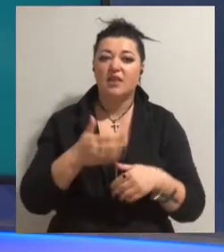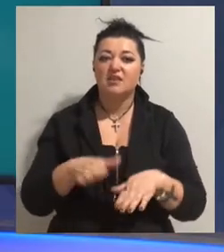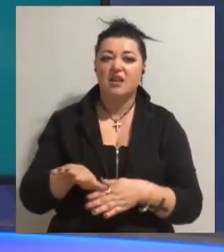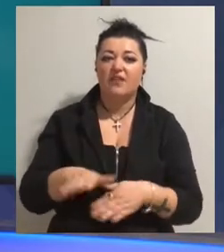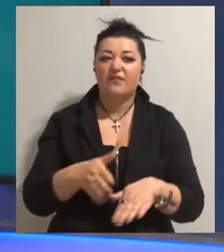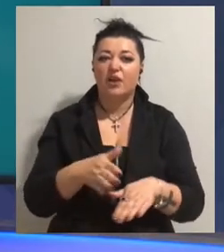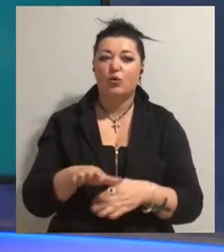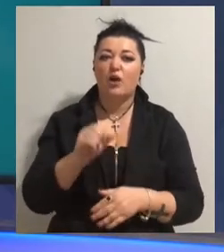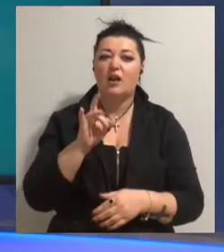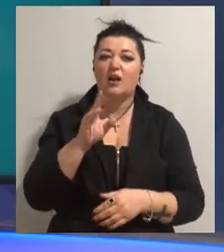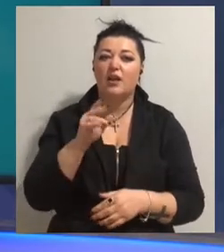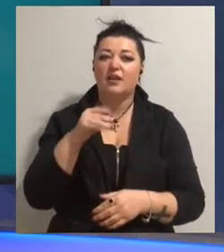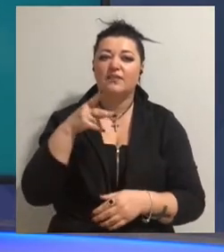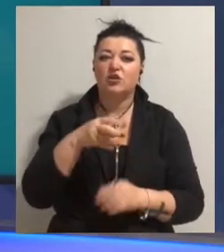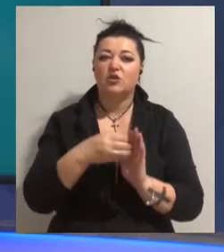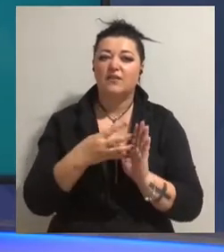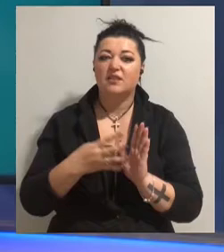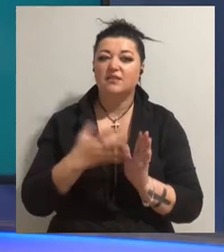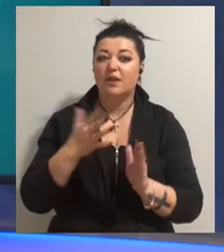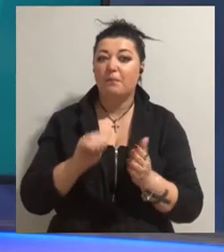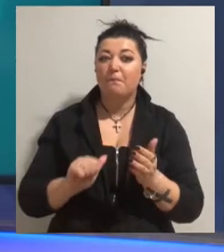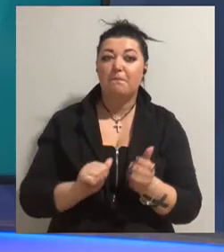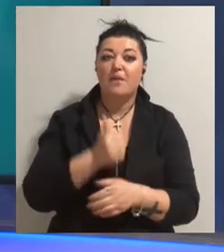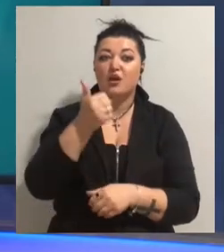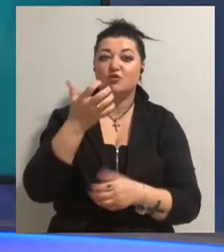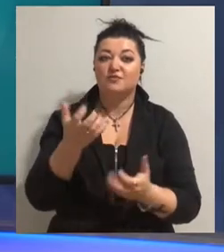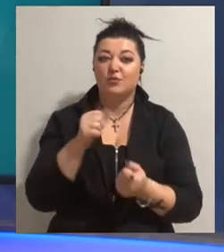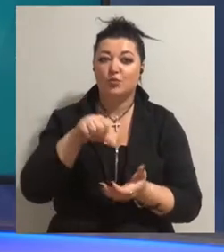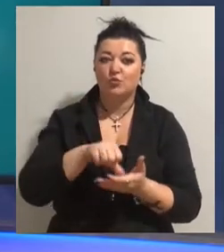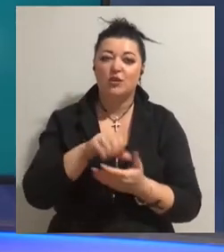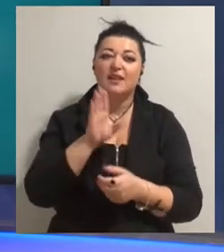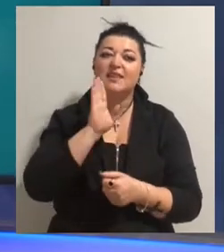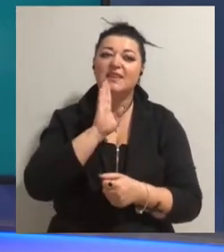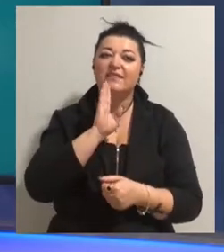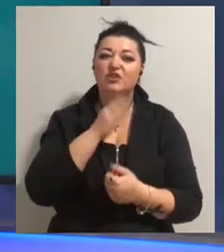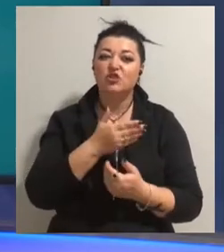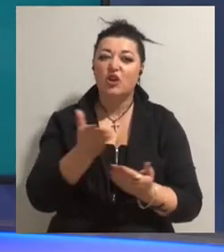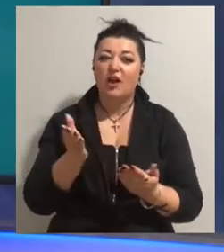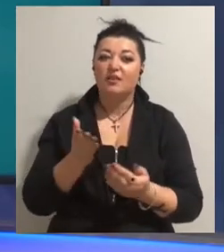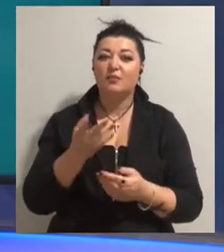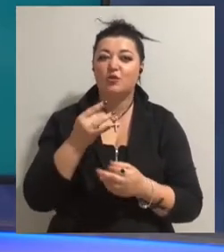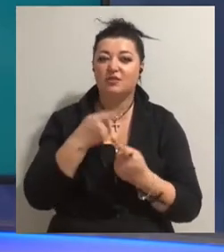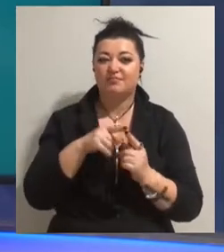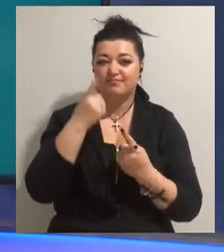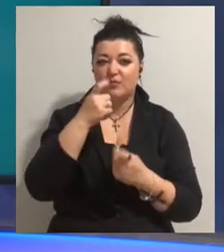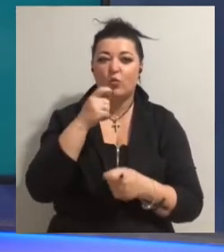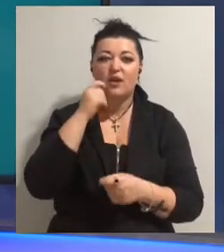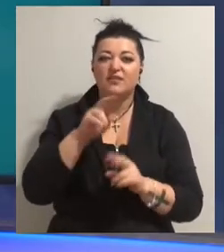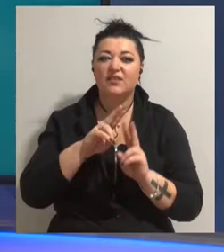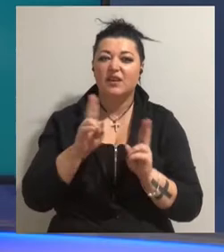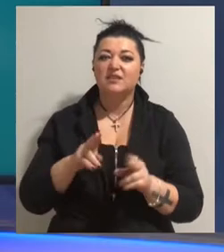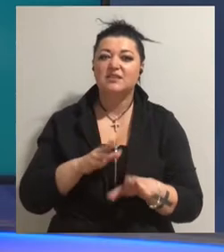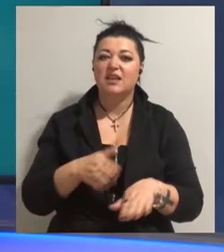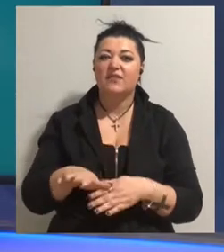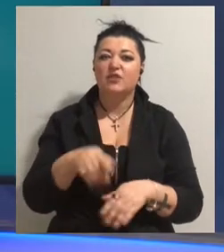-2019», в яких вперше візьмуть участь дівчата. Про це повідомила Українська федерація серфінгу. Цього року серфери